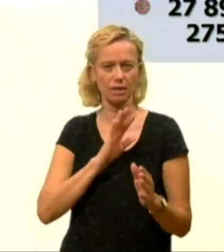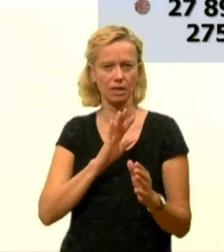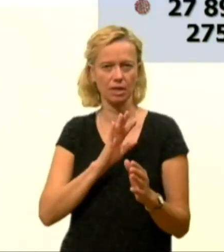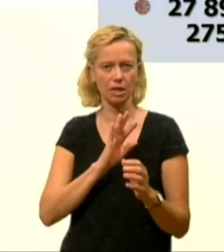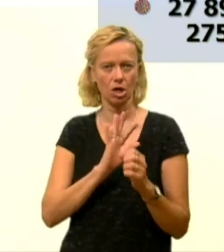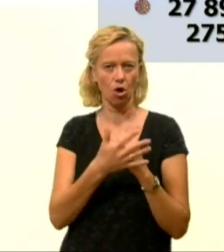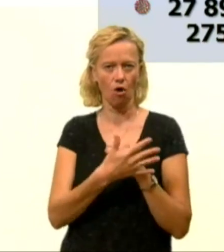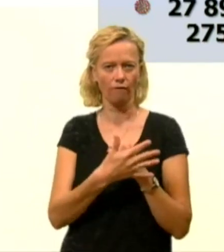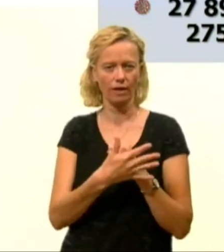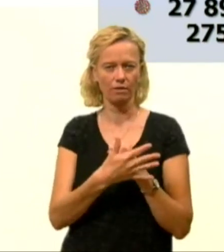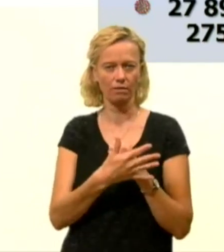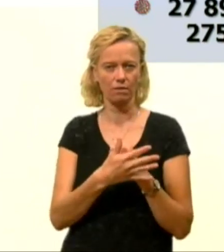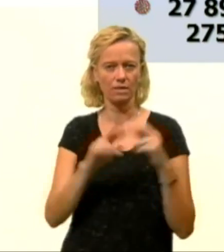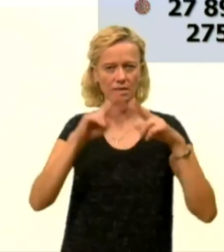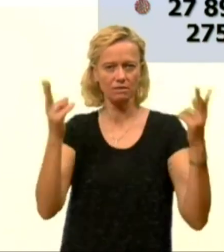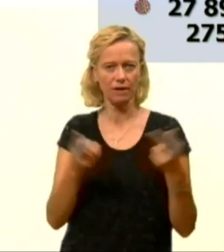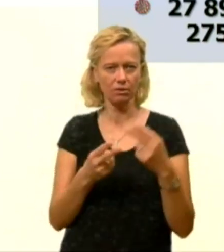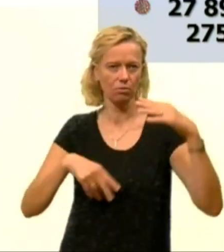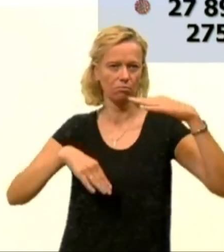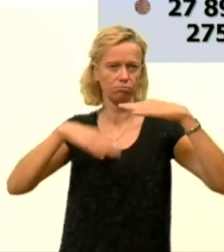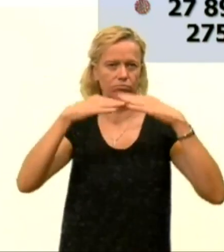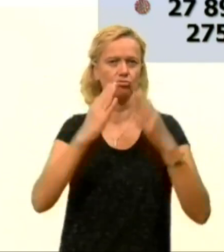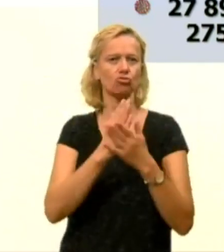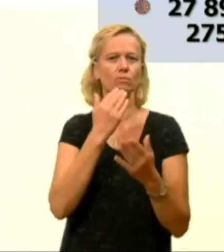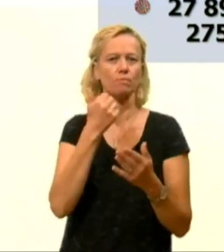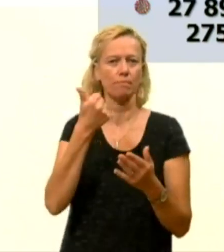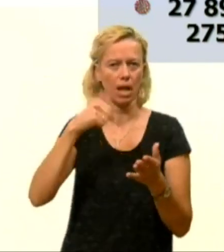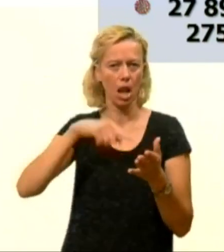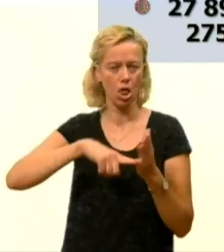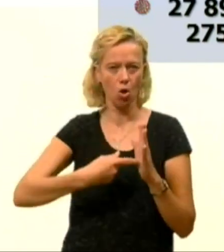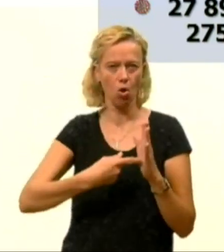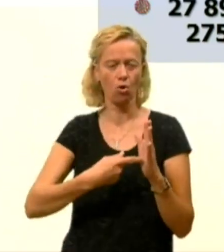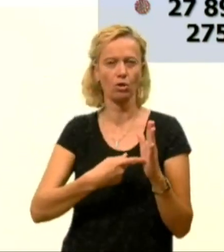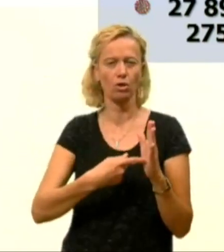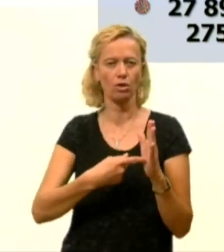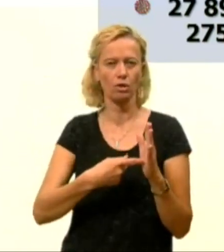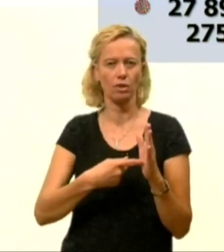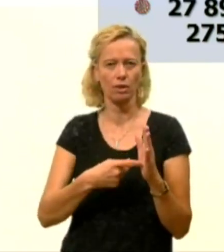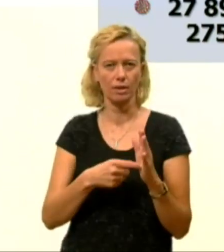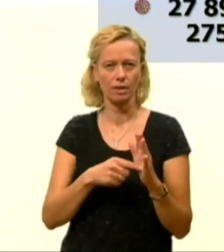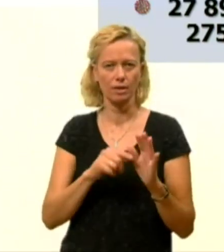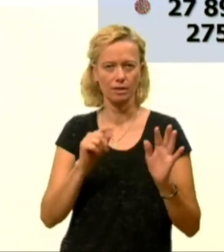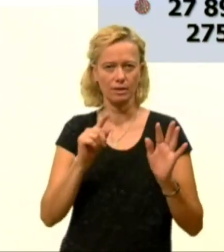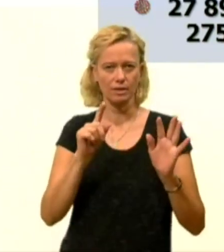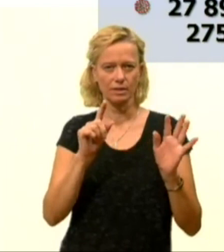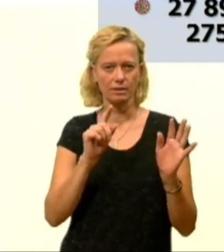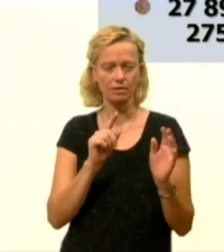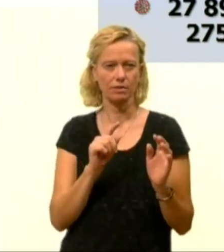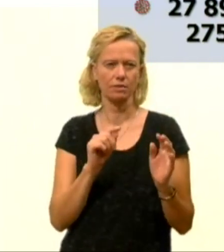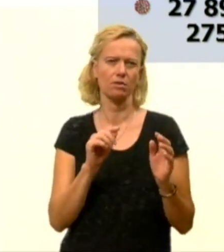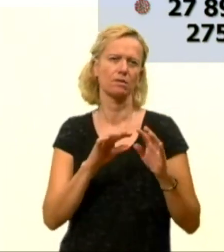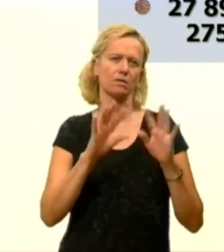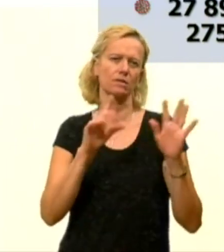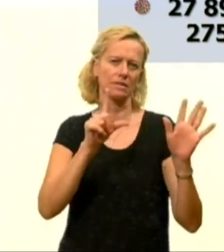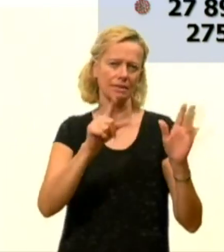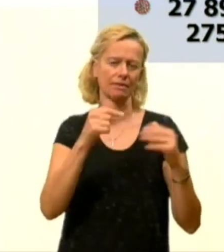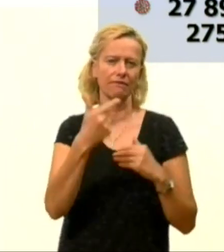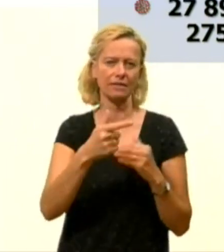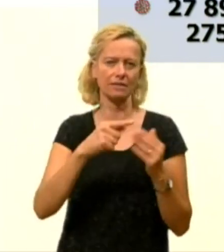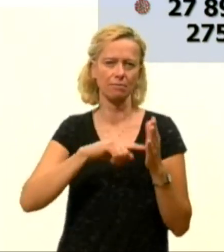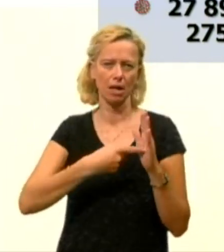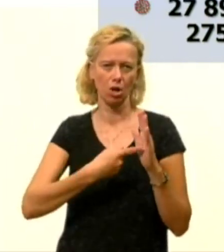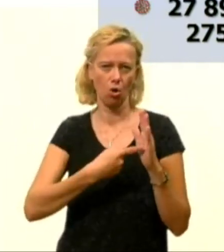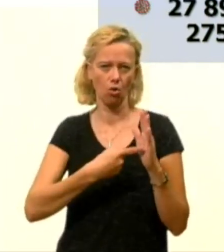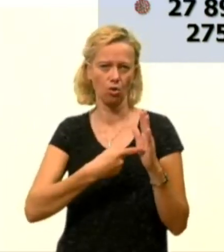svetu obliža milijonov, okoli 900 tisoč premirov v svetu je 27, 28 milijonov, v Evropski